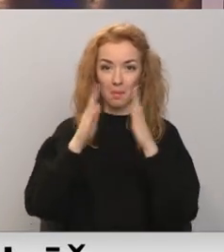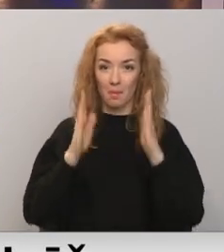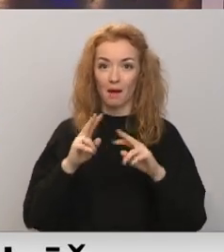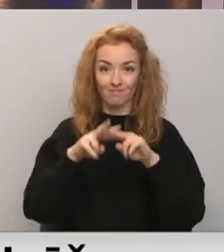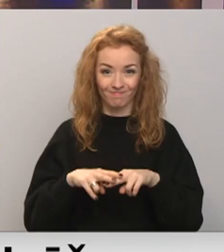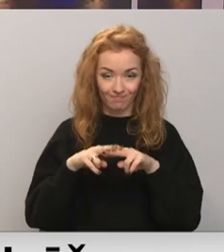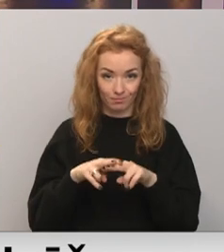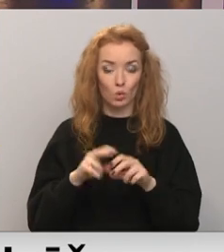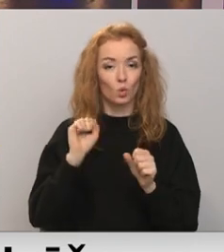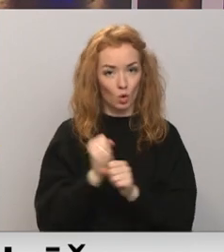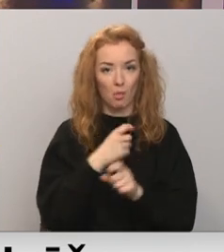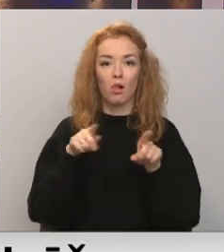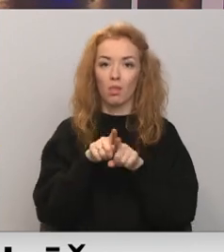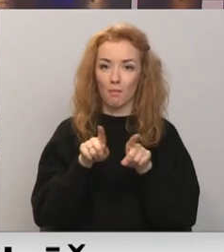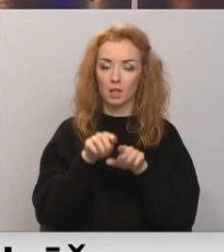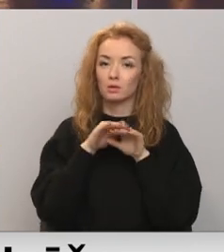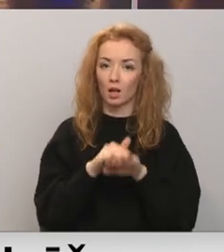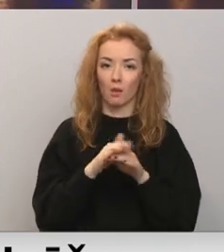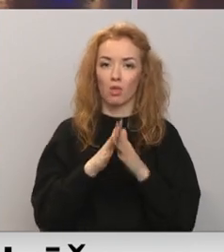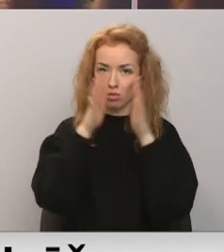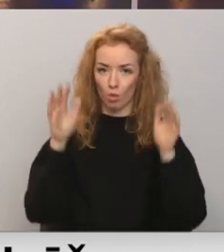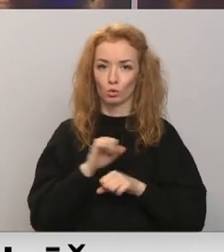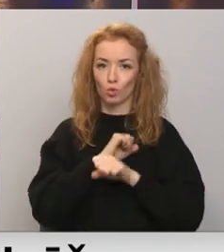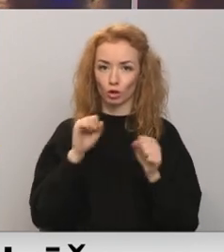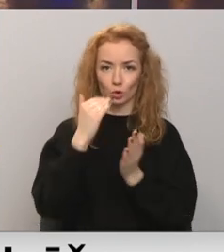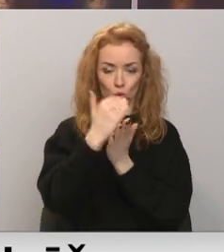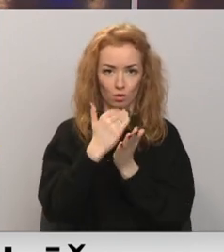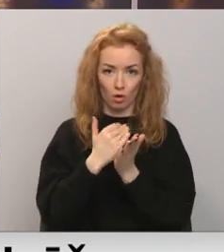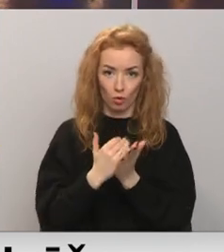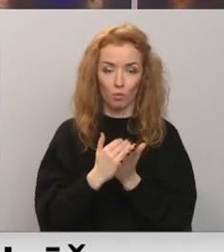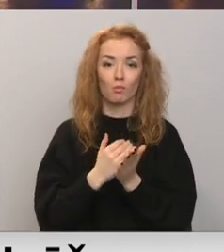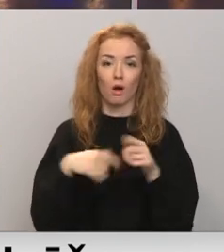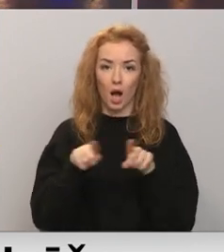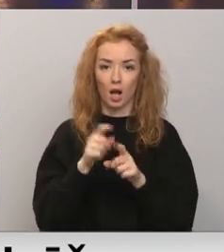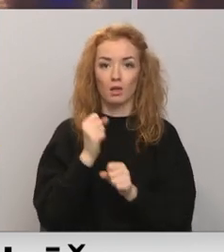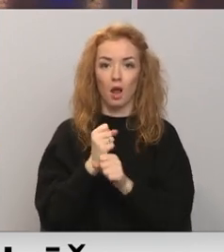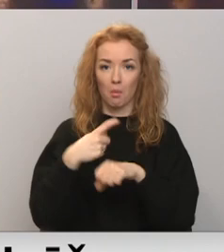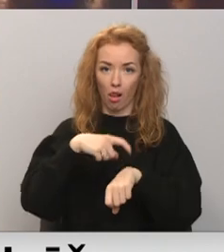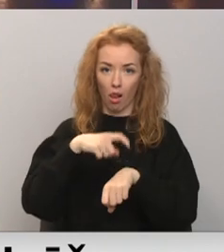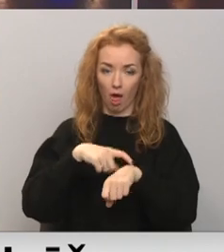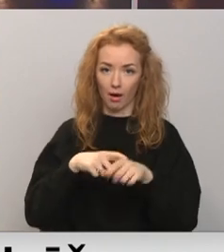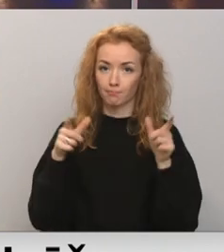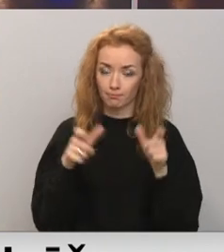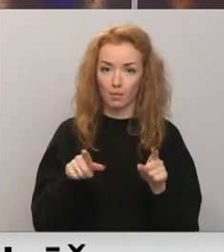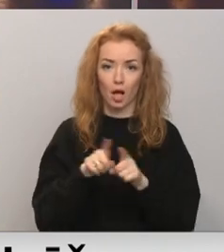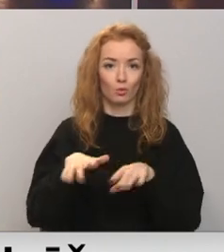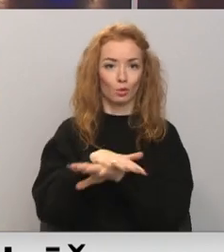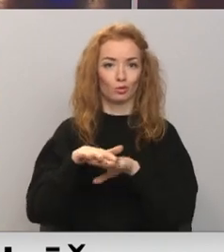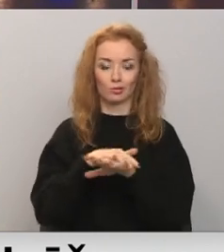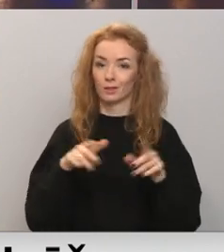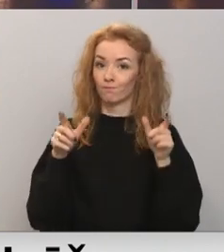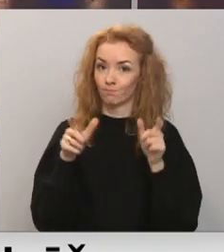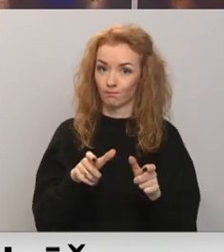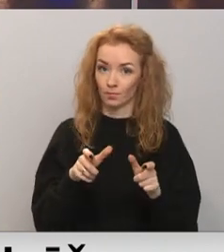plānots, ka aizvien spēkā paliks virkne drošības pasākumu. To skaidu darbalaiku un pulcēšanās ierobežojumi. Nedrošajā vidē